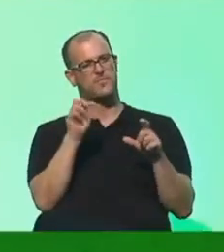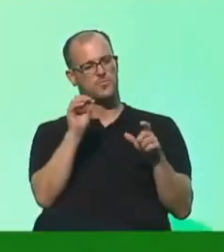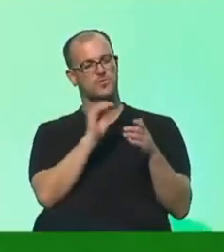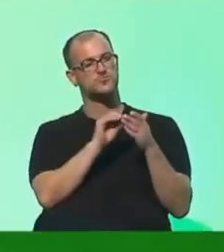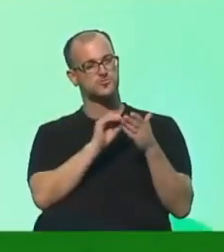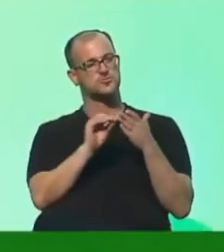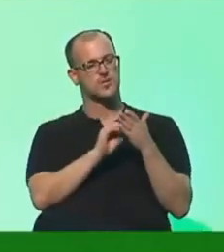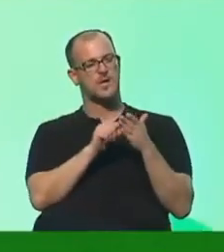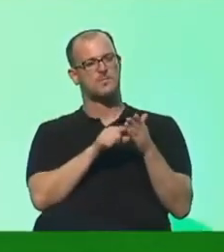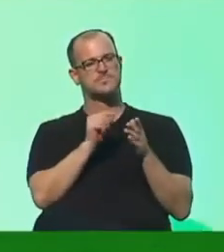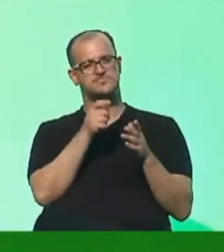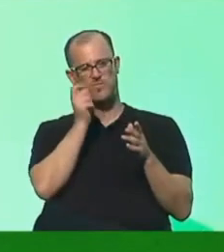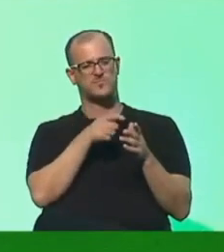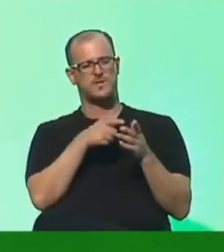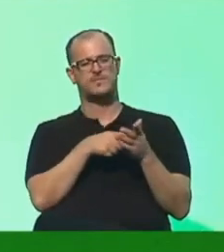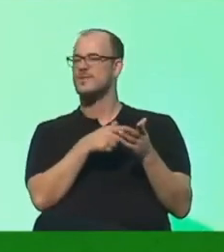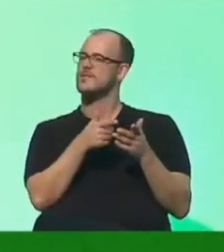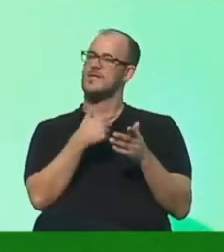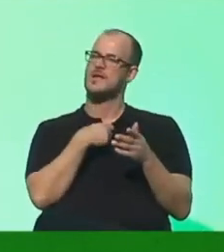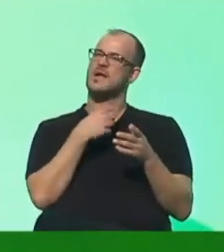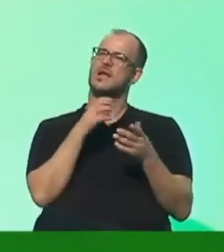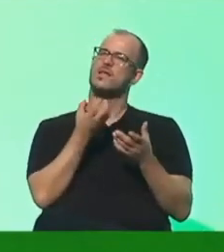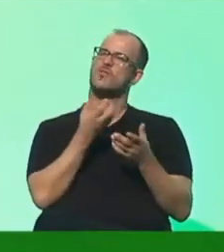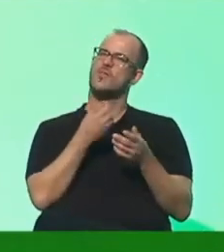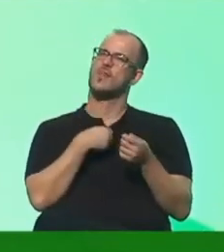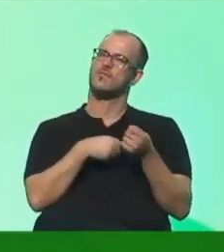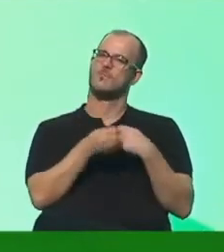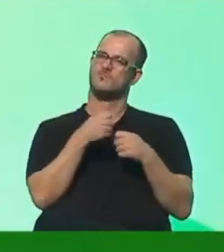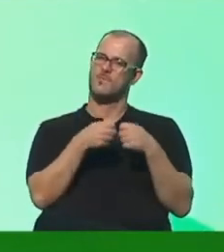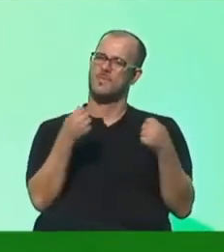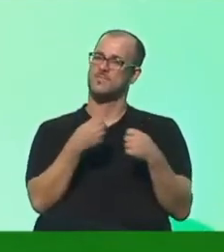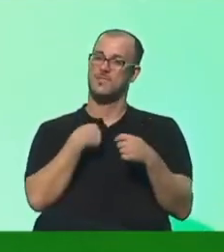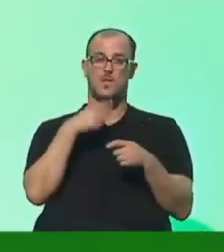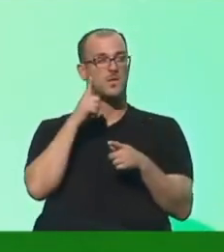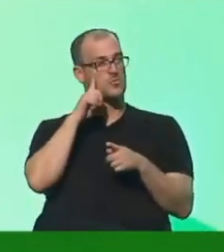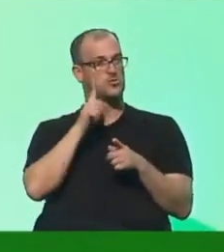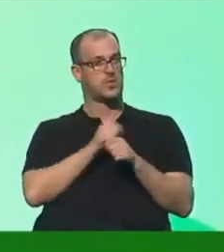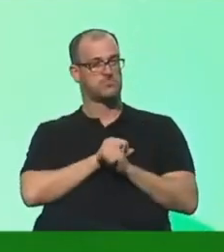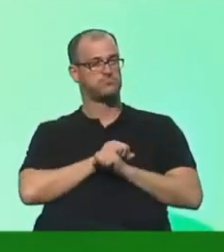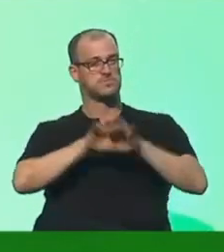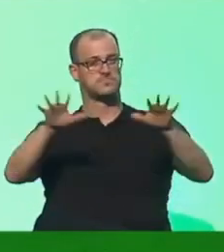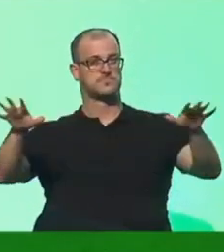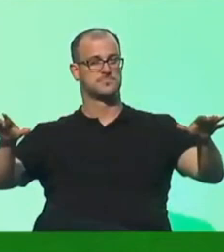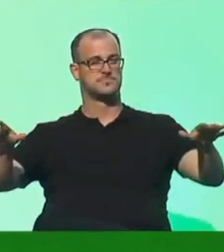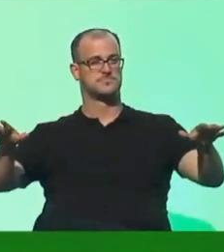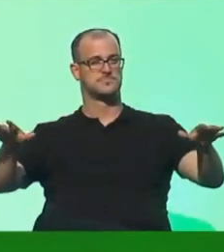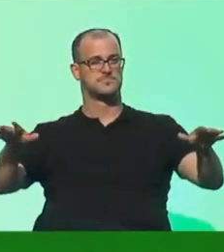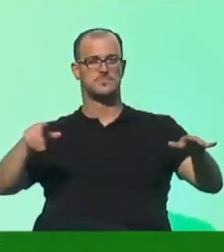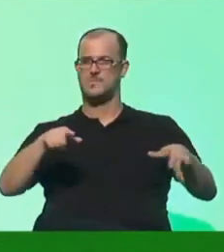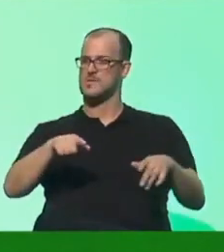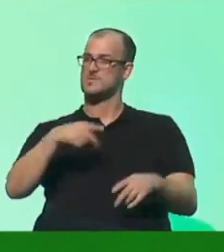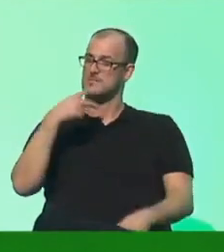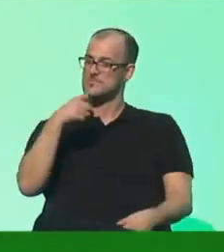Kartoffelhandelsverbands über eine PR-Agentur aus München bundesweit lanciert, nehme ich selbstverständlich die Einladung